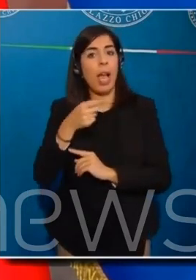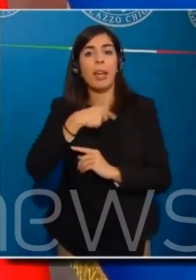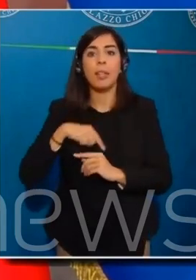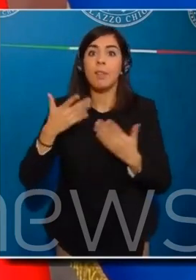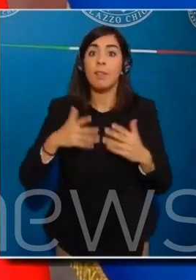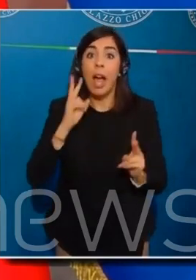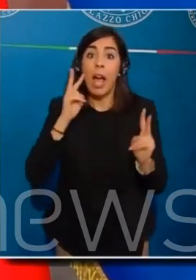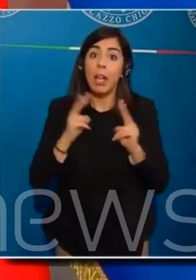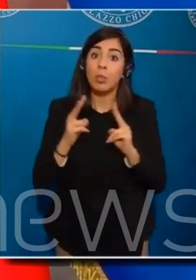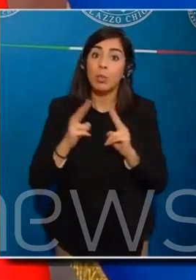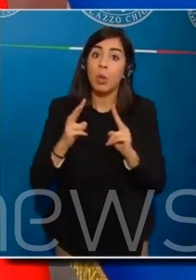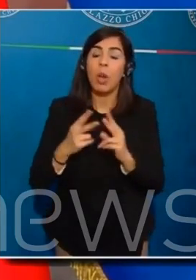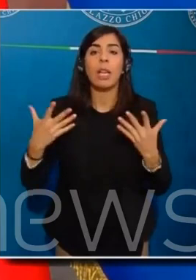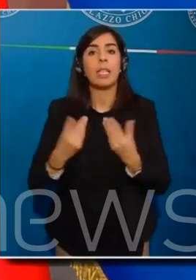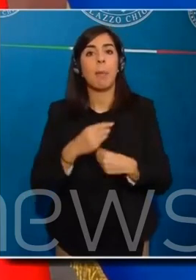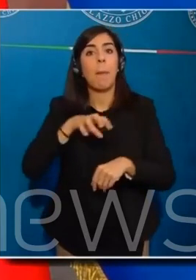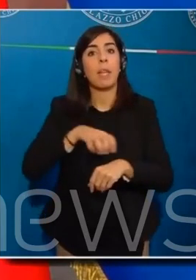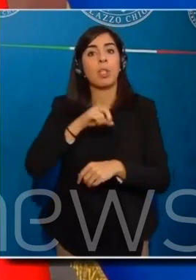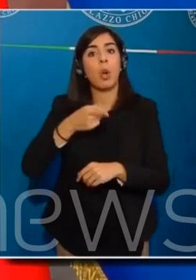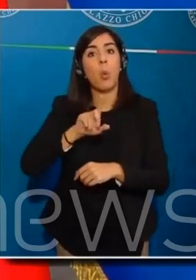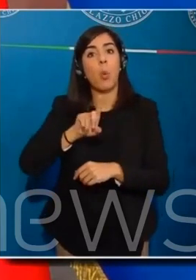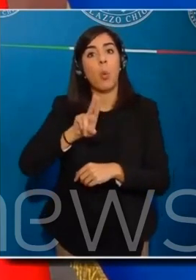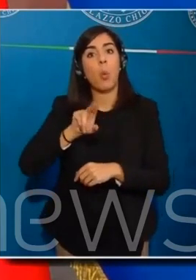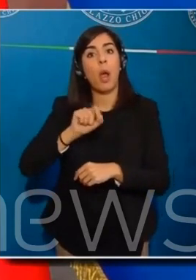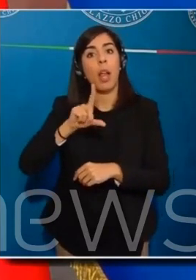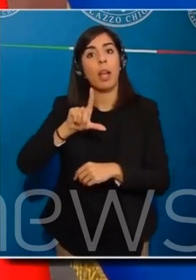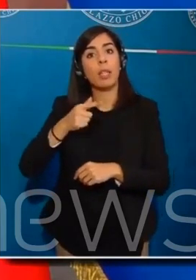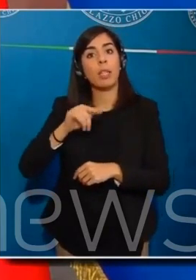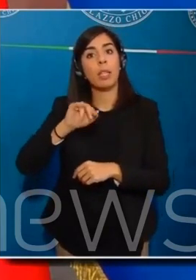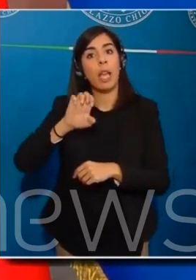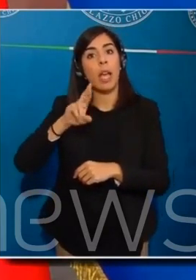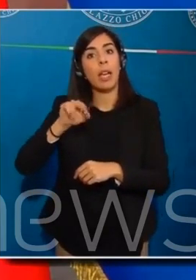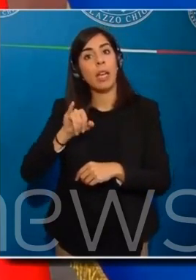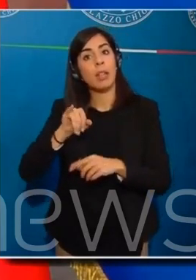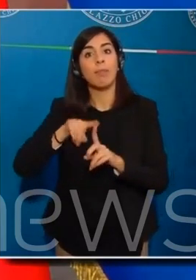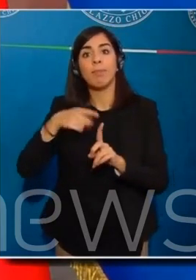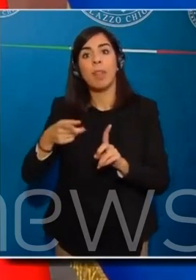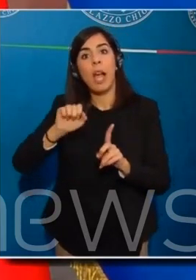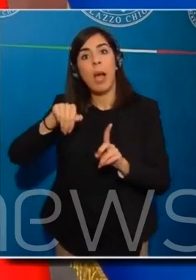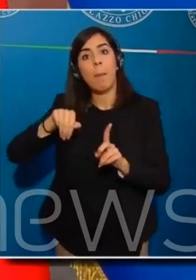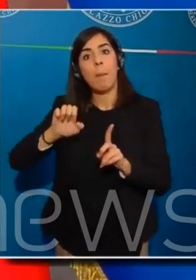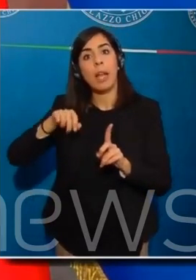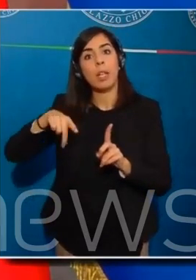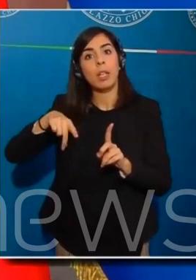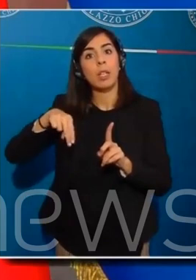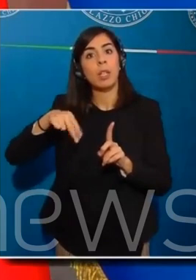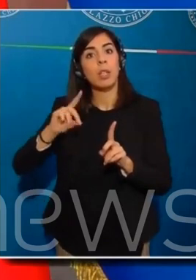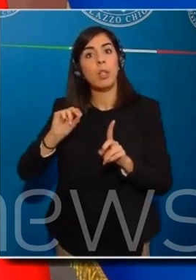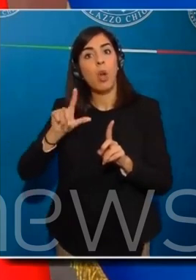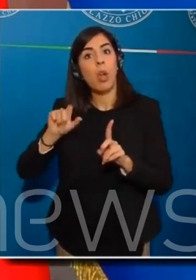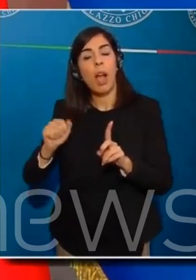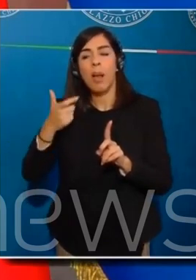con il Ministro Galtieri e Amendola con le varie delegazioni dopo che hanno fatto pervenire alcuni documenti,